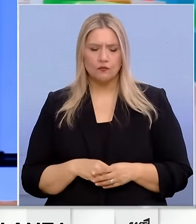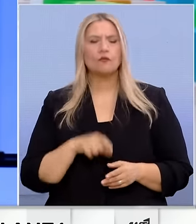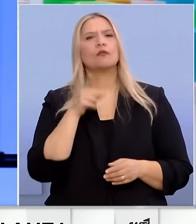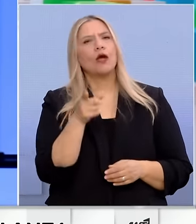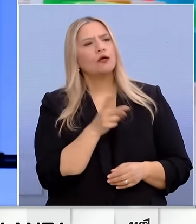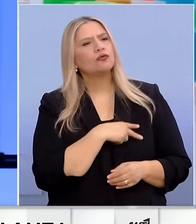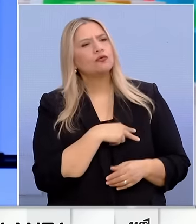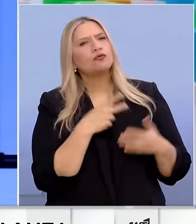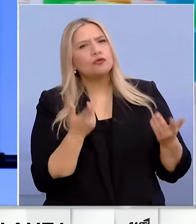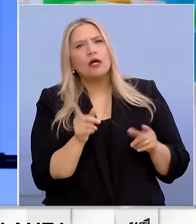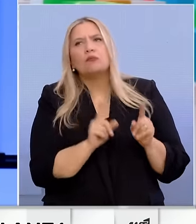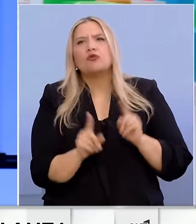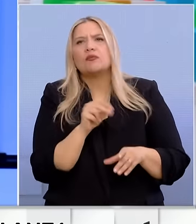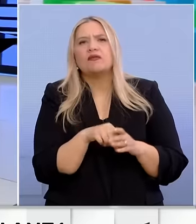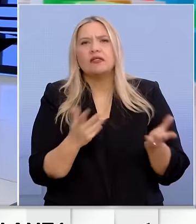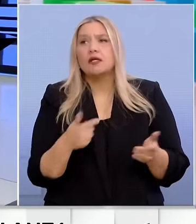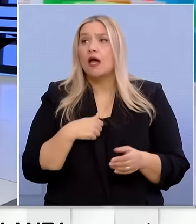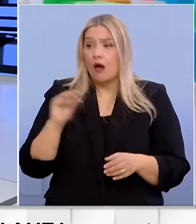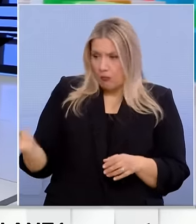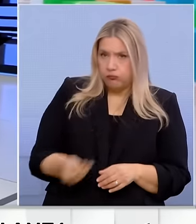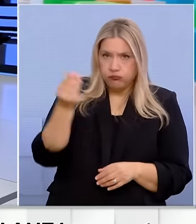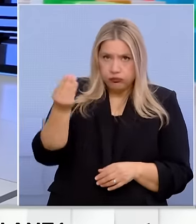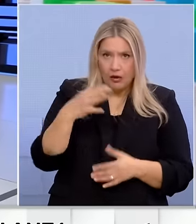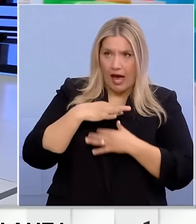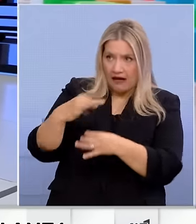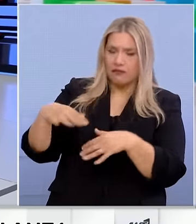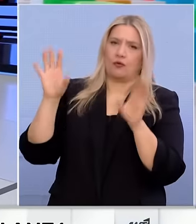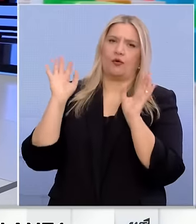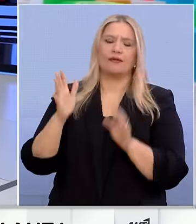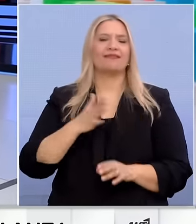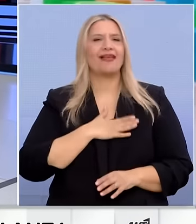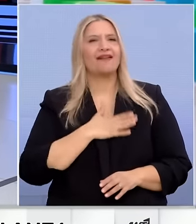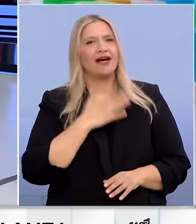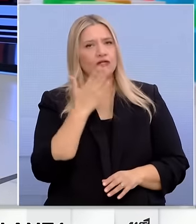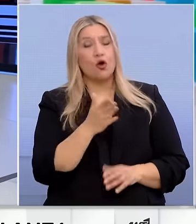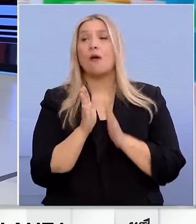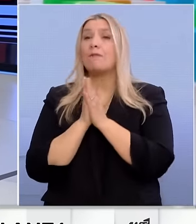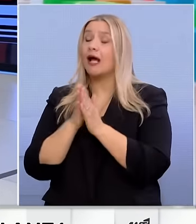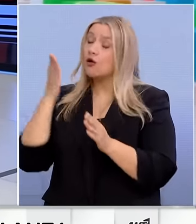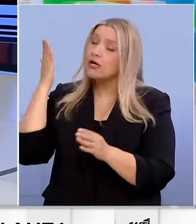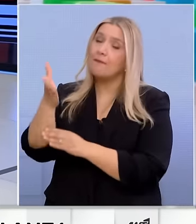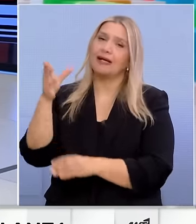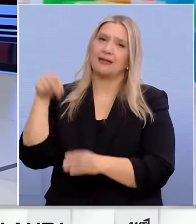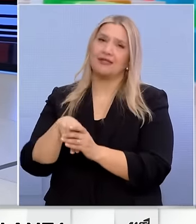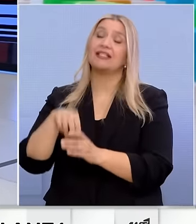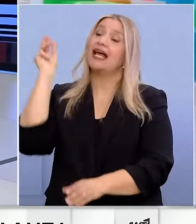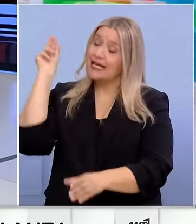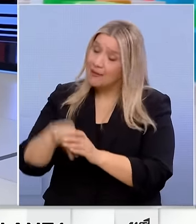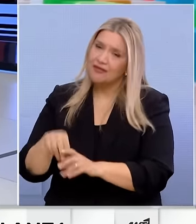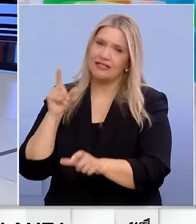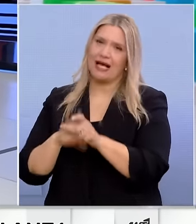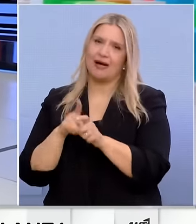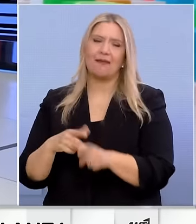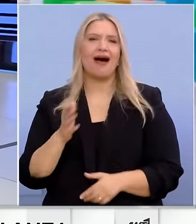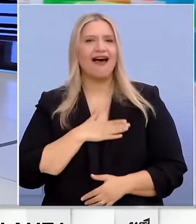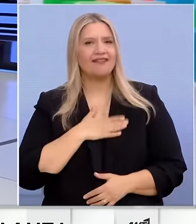αυτούς που θα ψηφίσουν δεν θα εκφράζεται στο συνολικό αποτέλεσμα να πάνε να ψηφίσουν και να ψηφίσουν ΚΚΕ